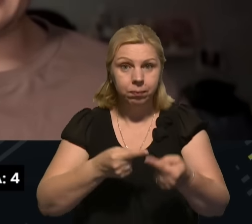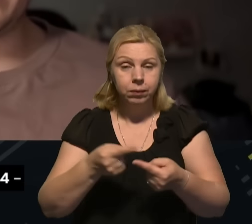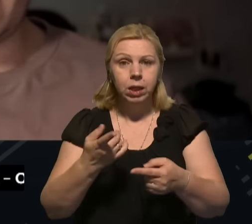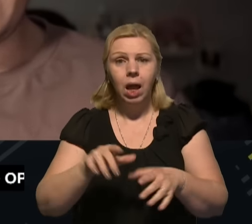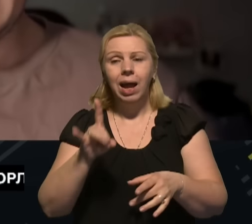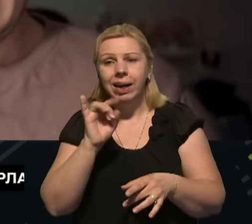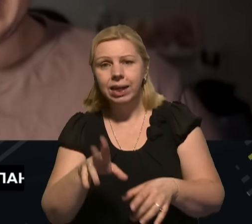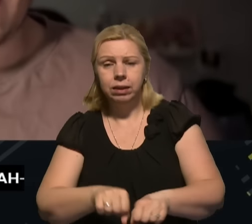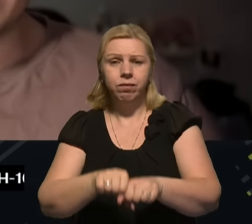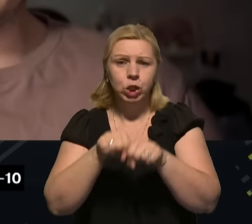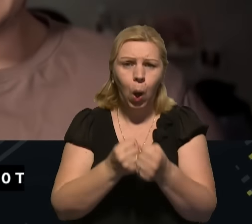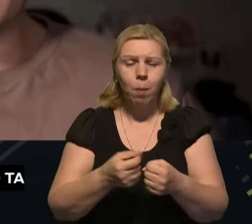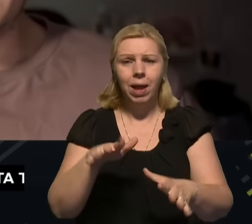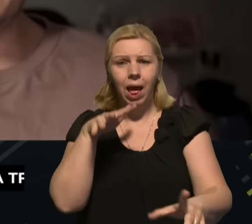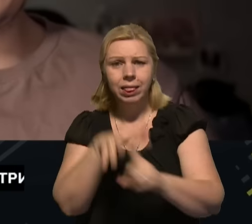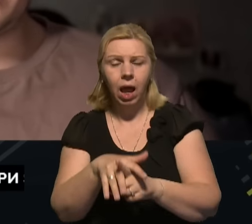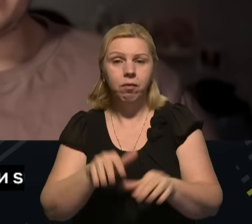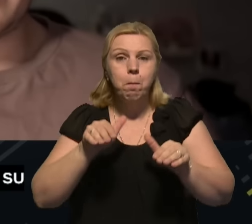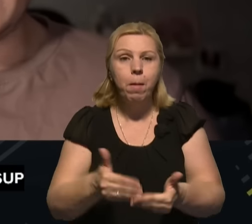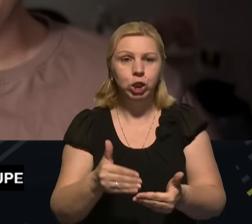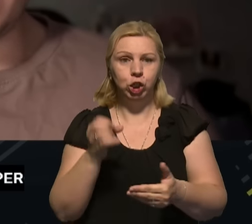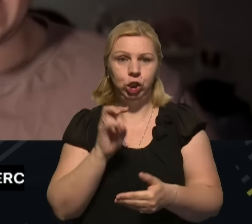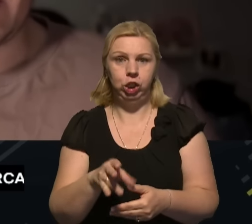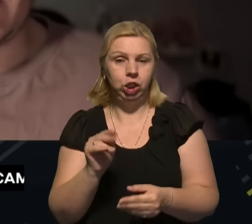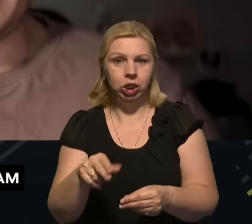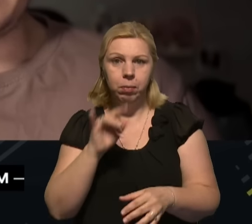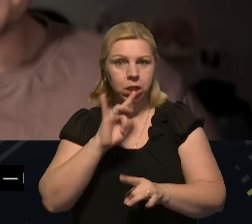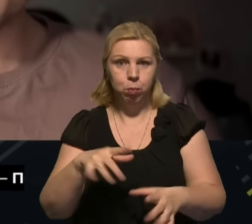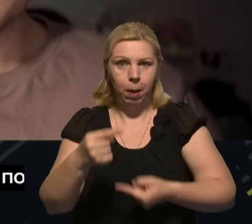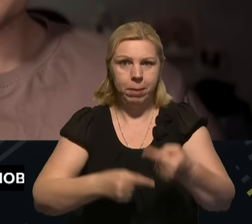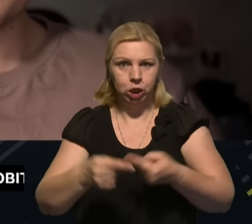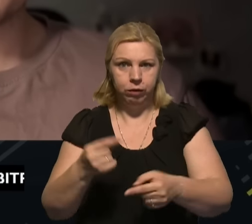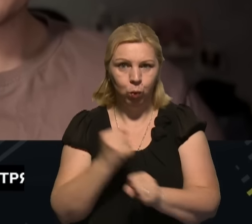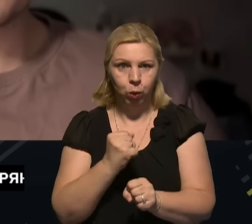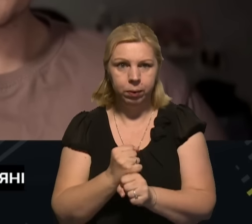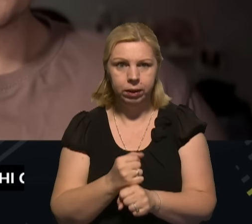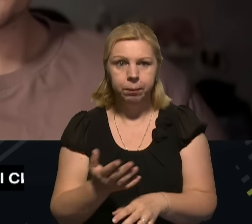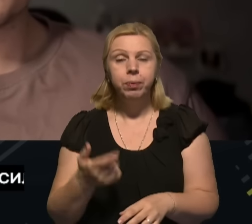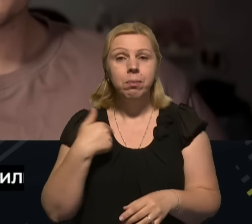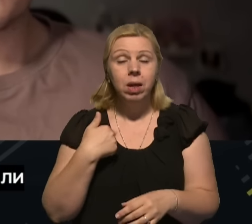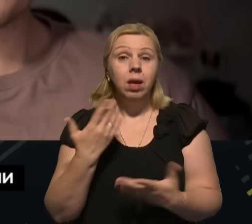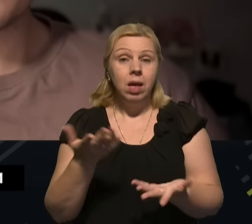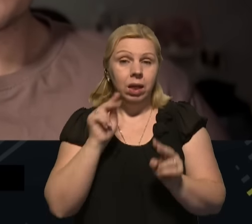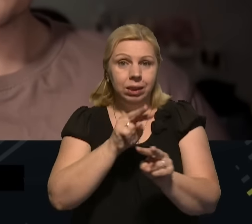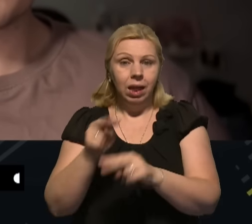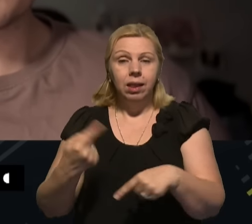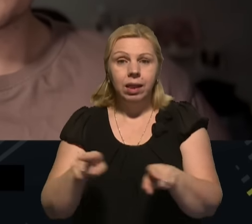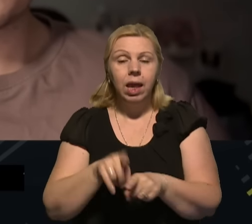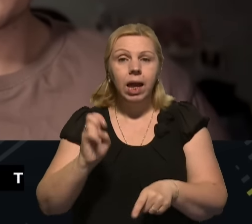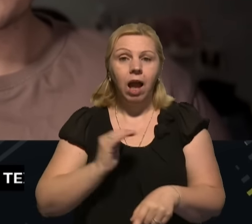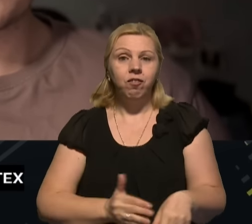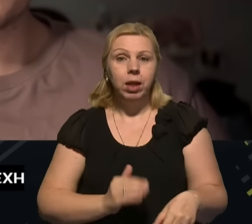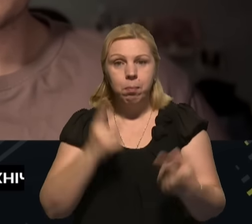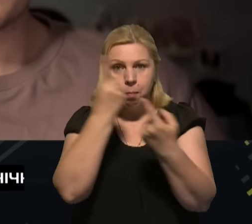зламає, хтось атакує, набагато менше, ніж якщо ви не будете цього робити. Ну, власне, ми так, стежимо зараз якраз за тим, як компанії